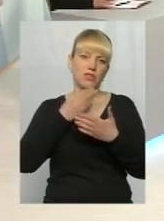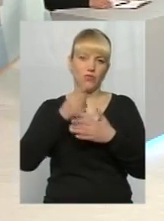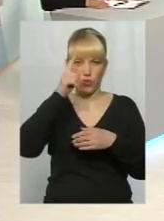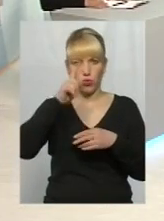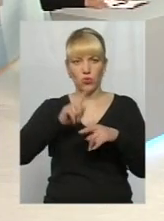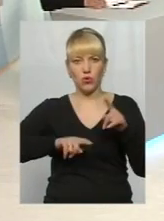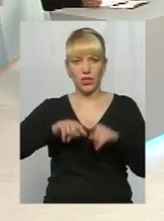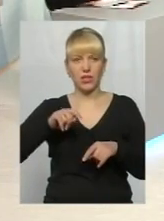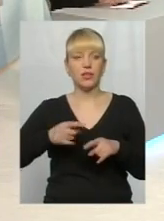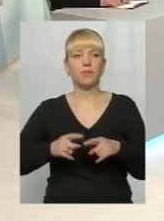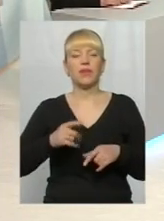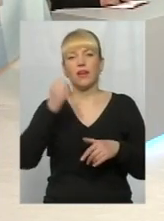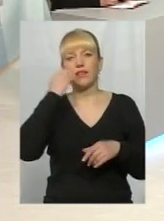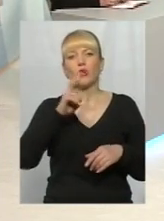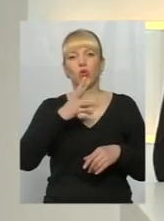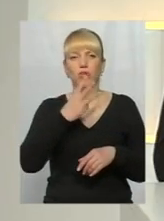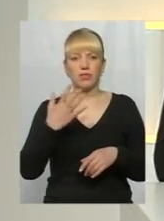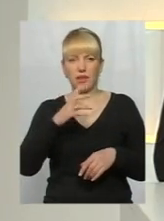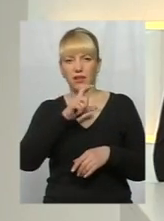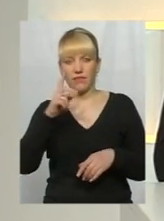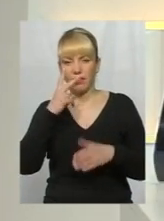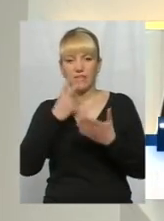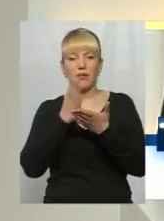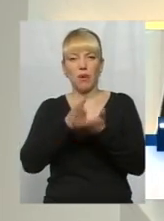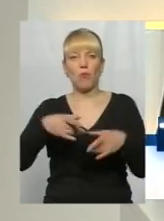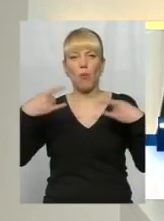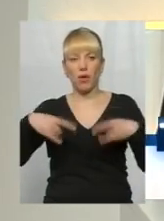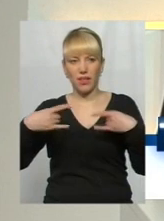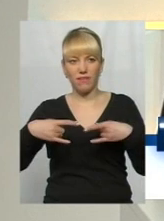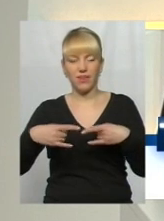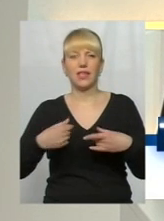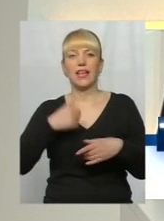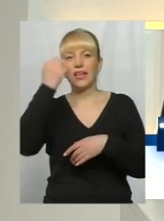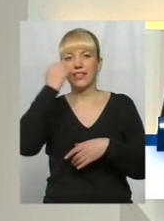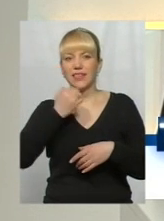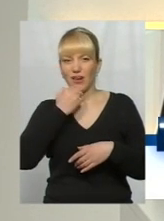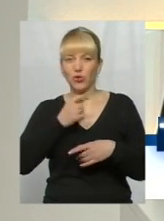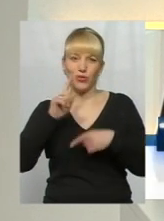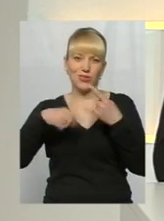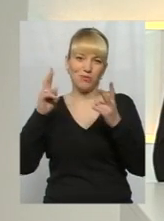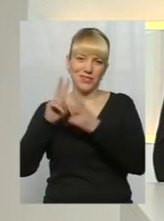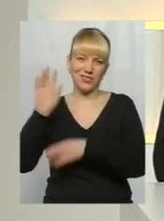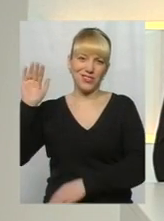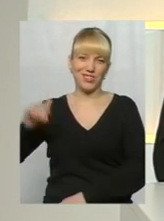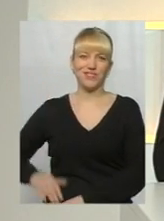ж, дякую всім, хто ці 35 хвилин дивився на спрямому ефірі. Тож дякую. До зустрічі.